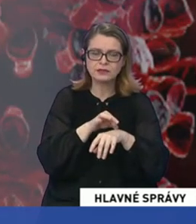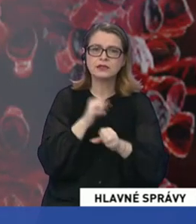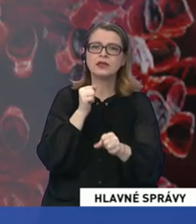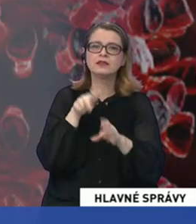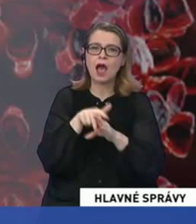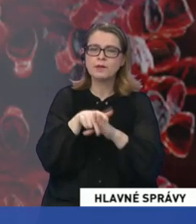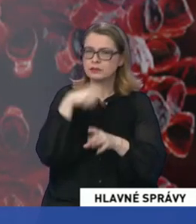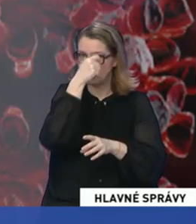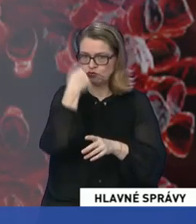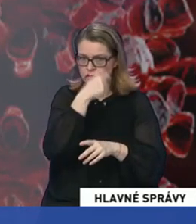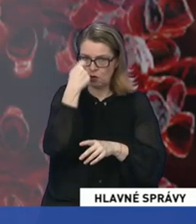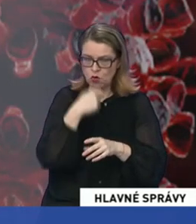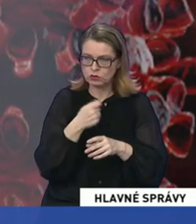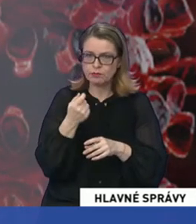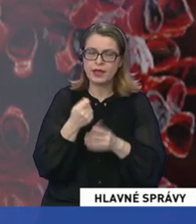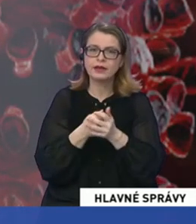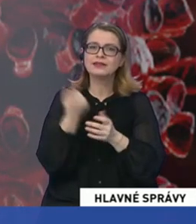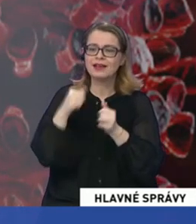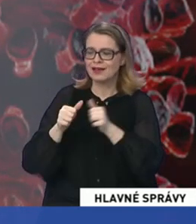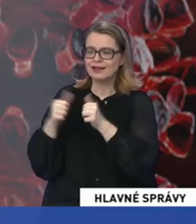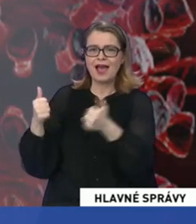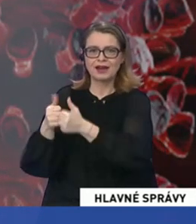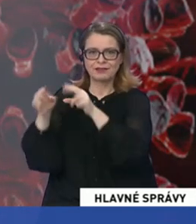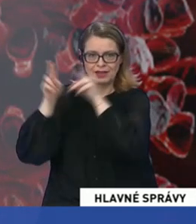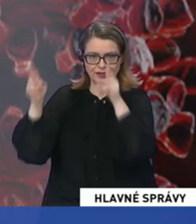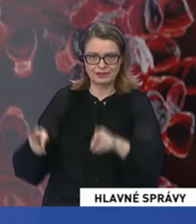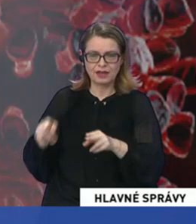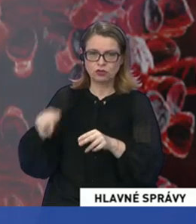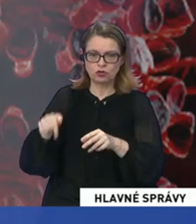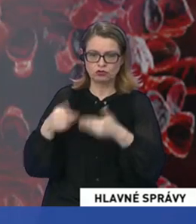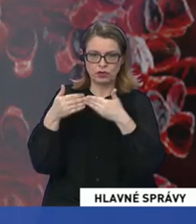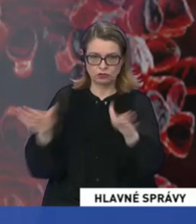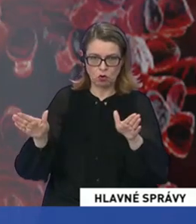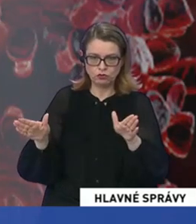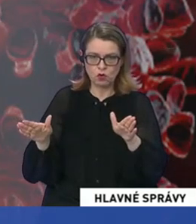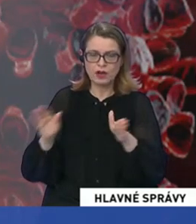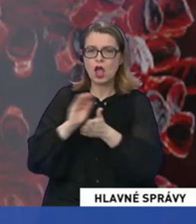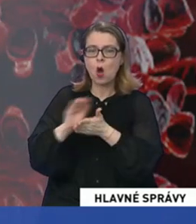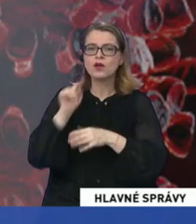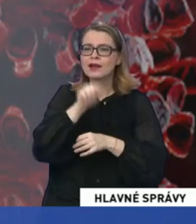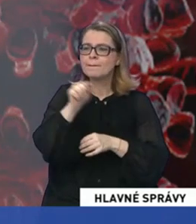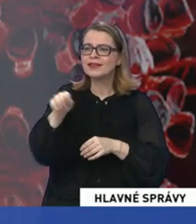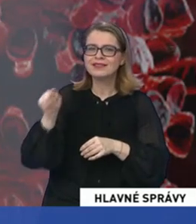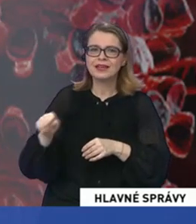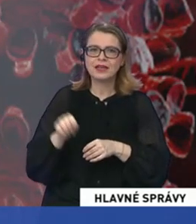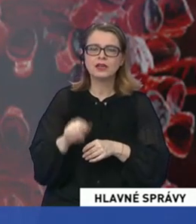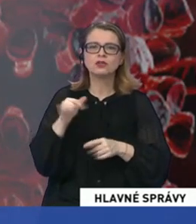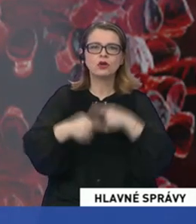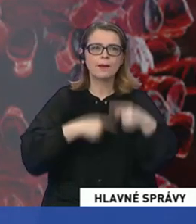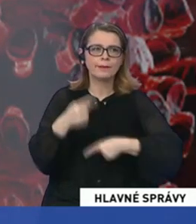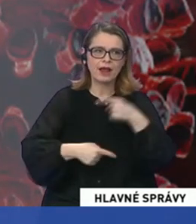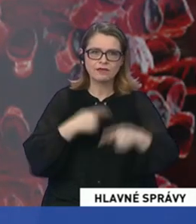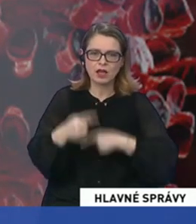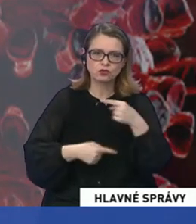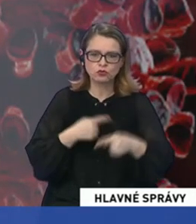odber biologického materiálu z karanténnych zariadení, ktoré sú momentálne otvorené okrem tých, ktoré prevádzkuje